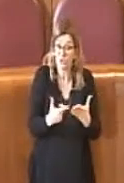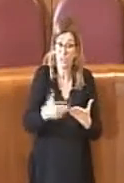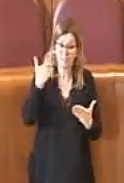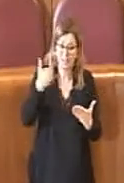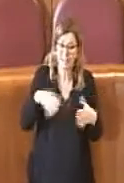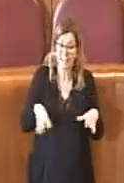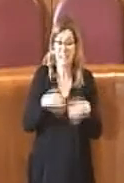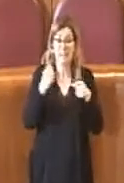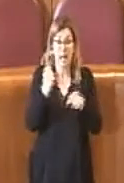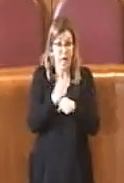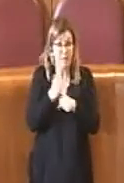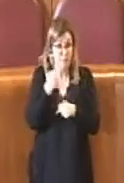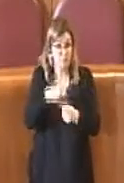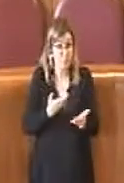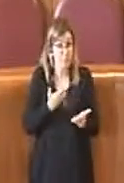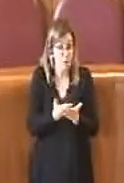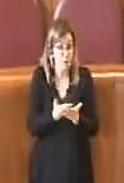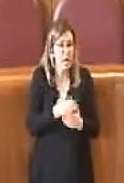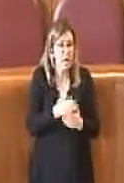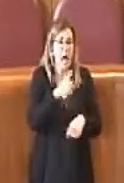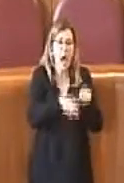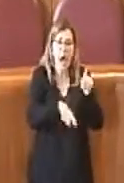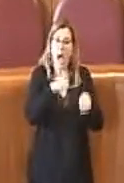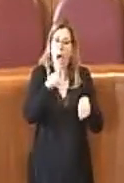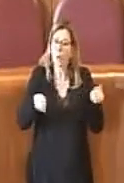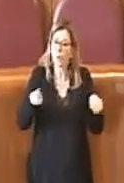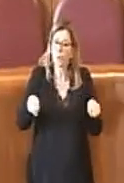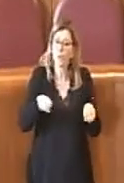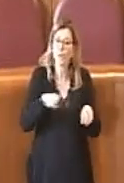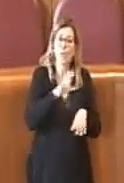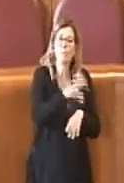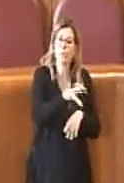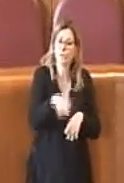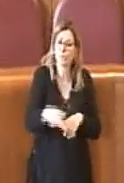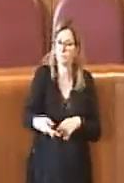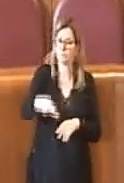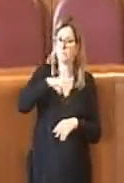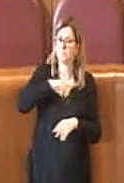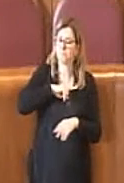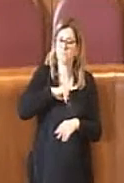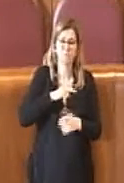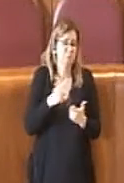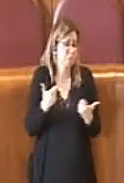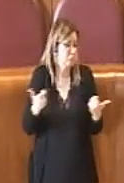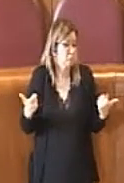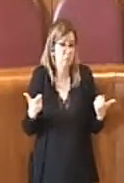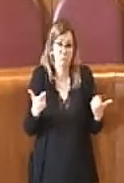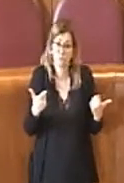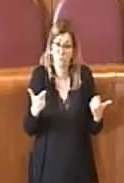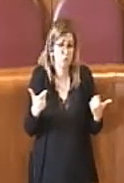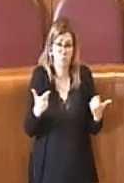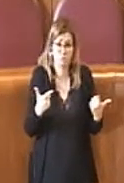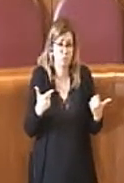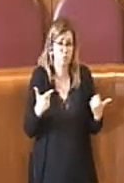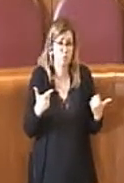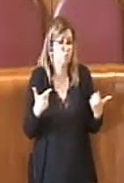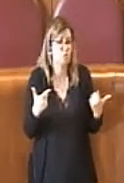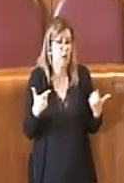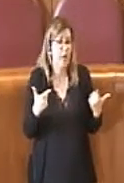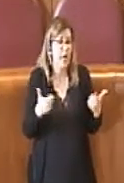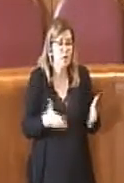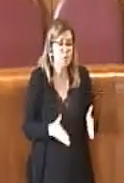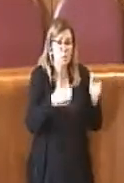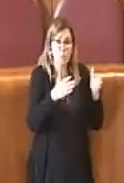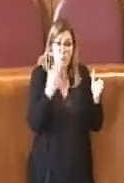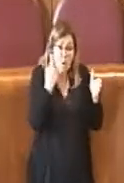lavorare sulla proposta, alcuni municipi risposero che non erano presenti strutture con queste